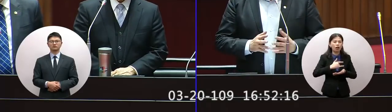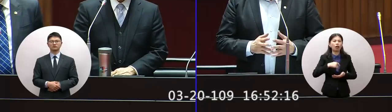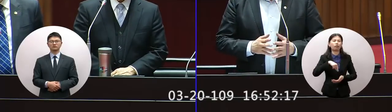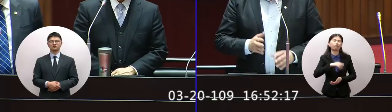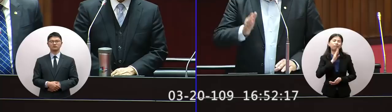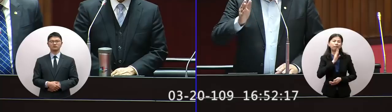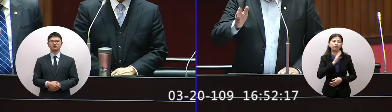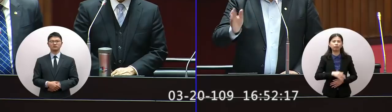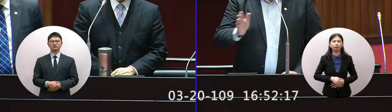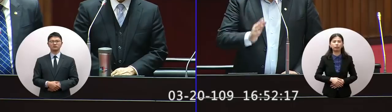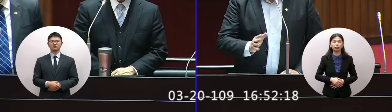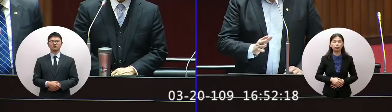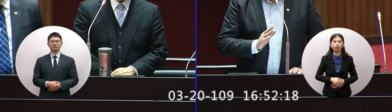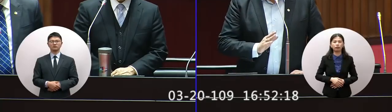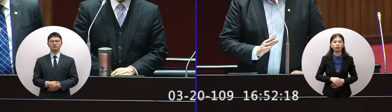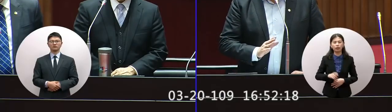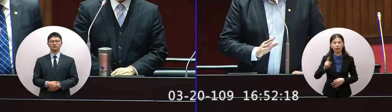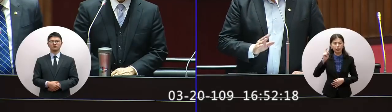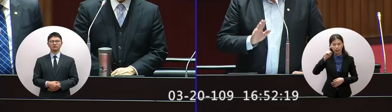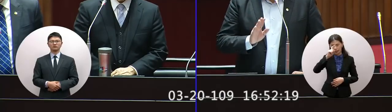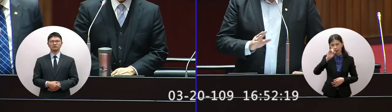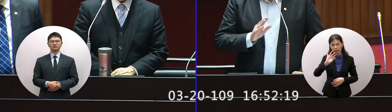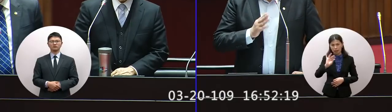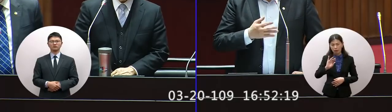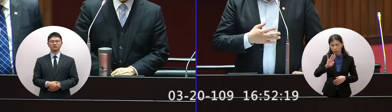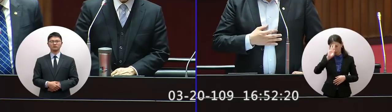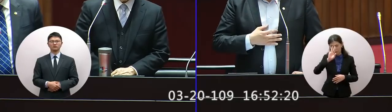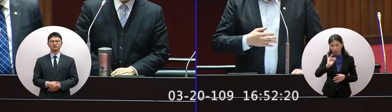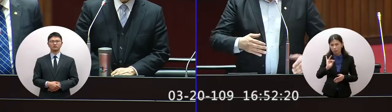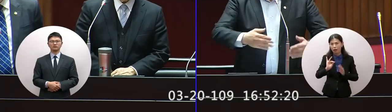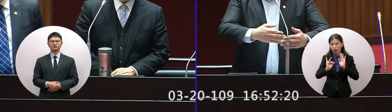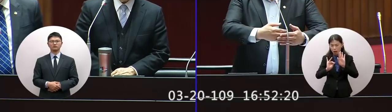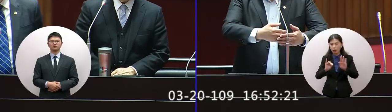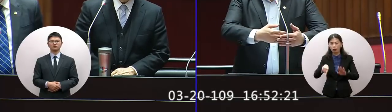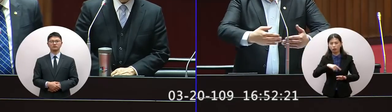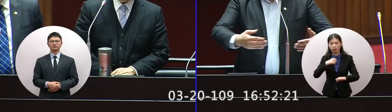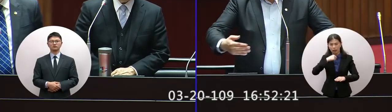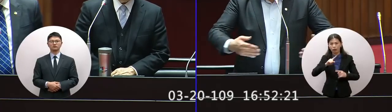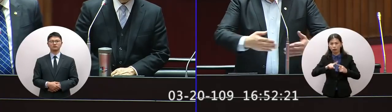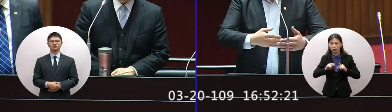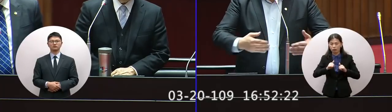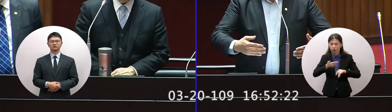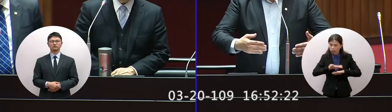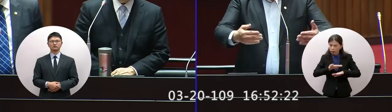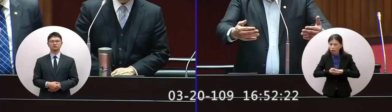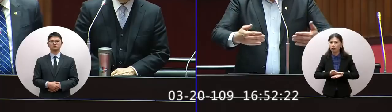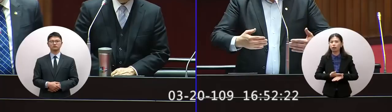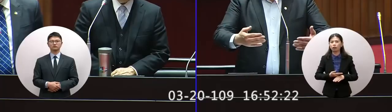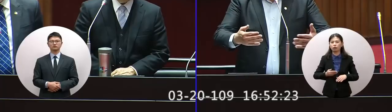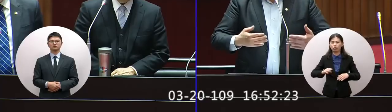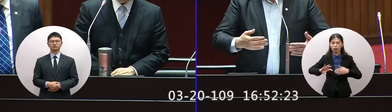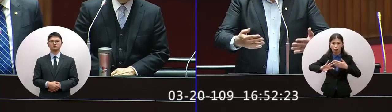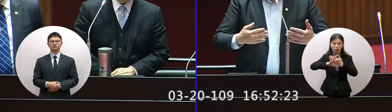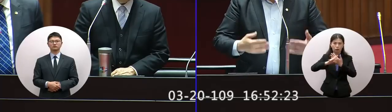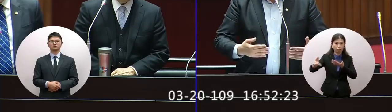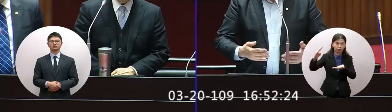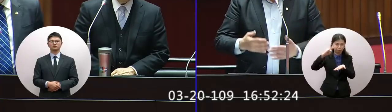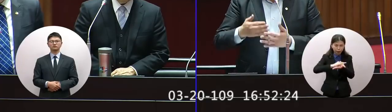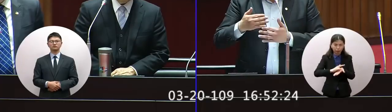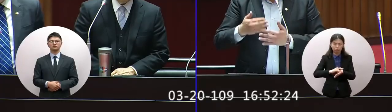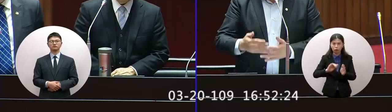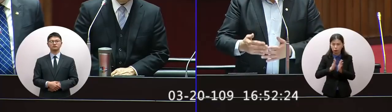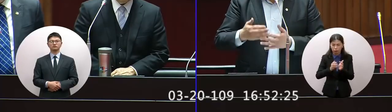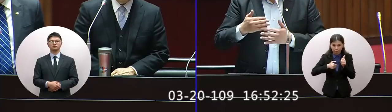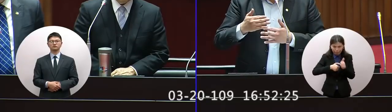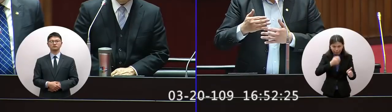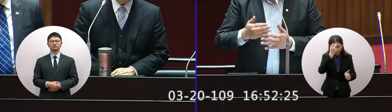我個人認為100例以後的境外移路台灣的民眾應該安心因為我們邊境關起來了近來我們都會追蹤